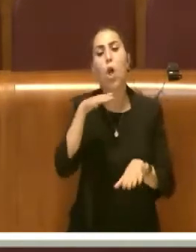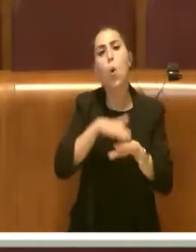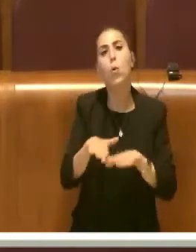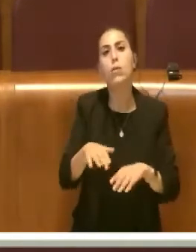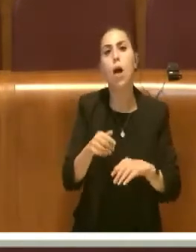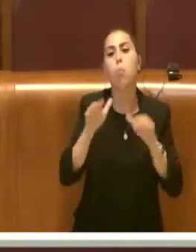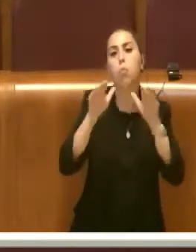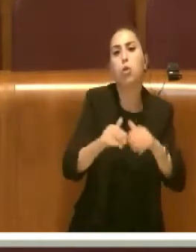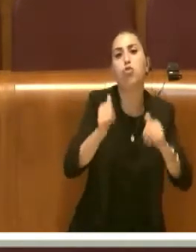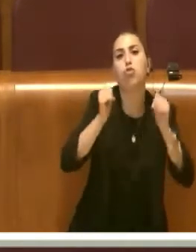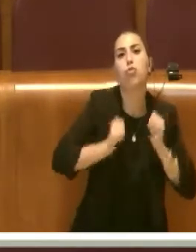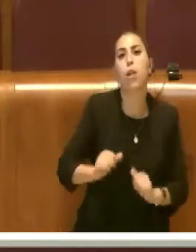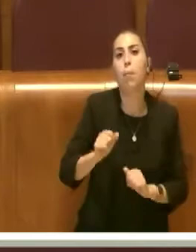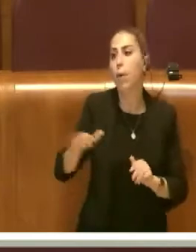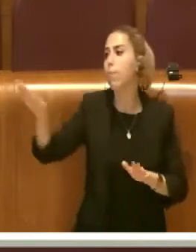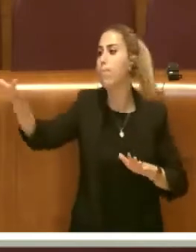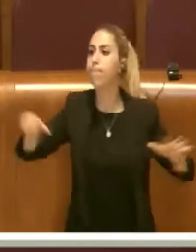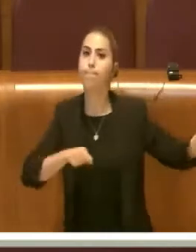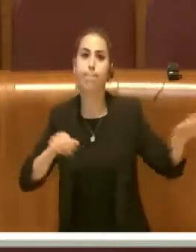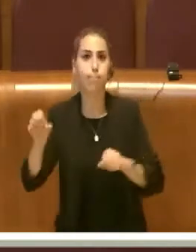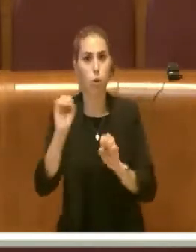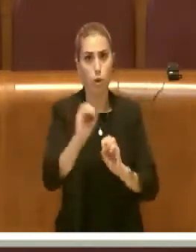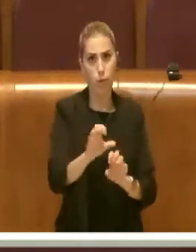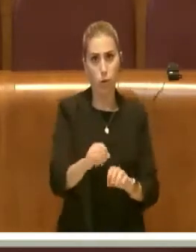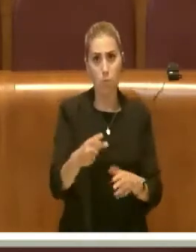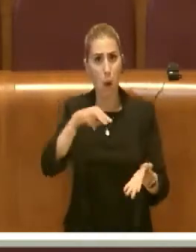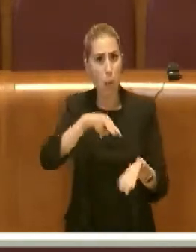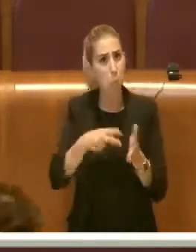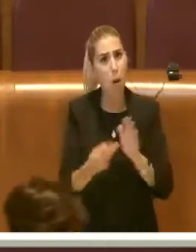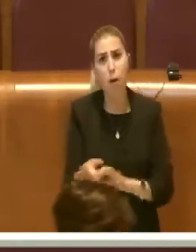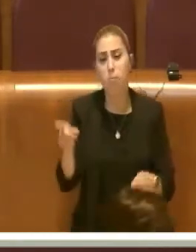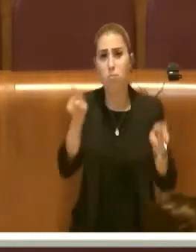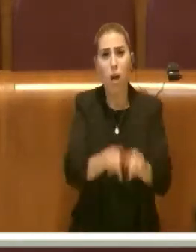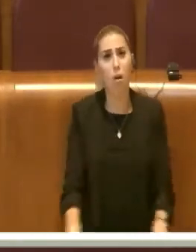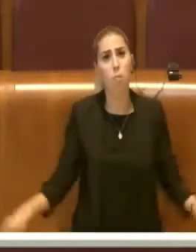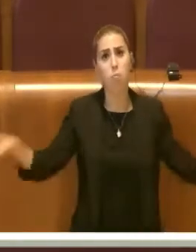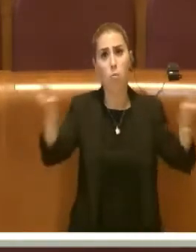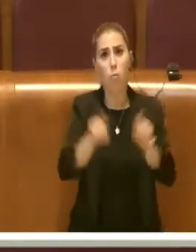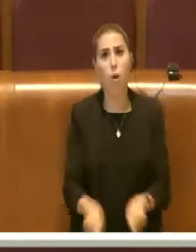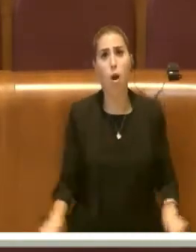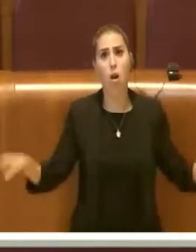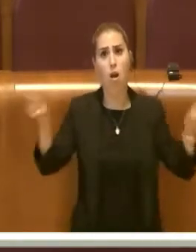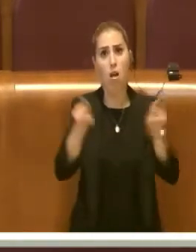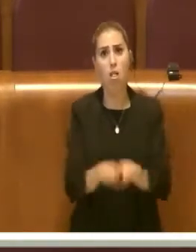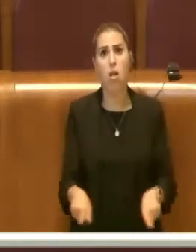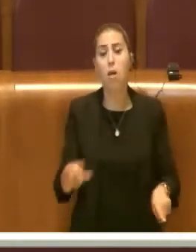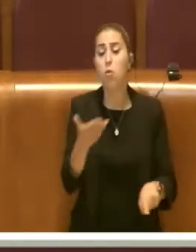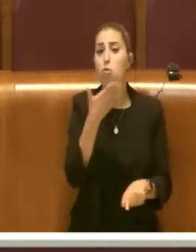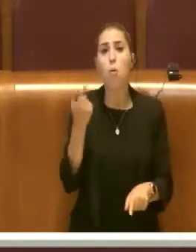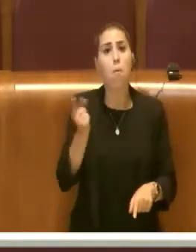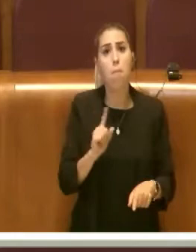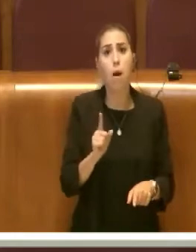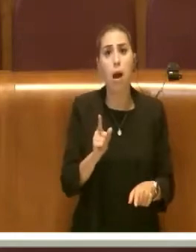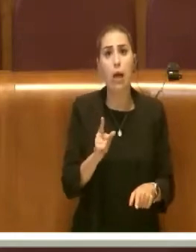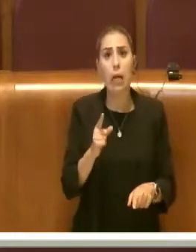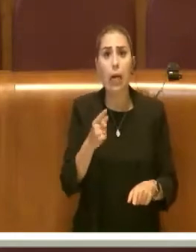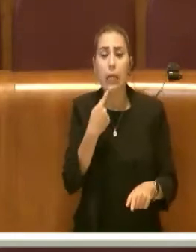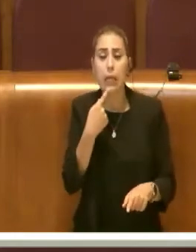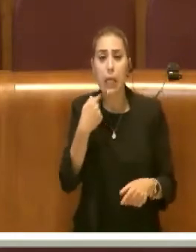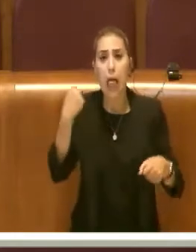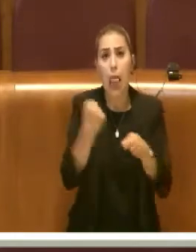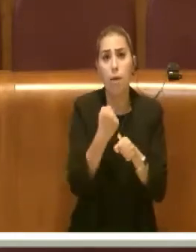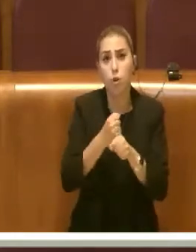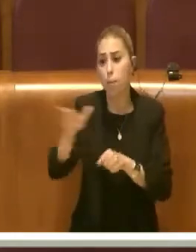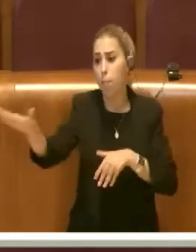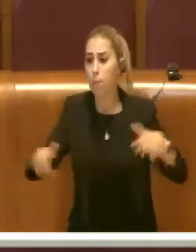civile per raccogliere i rifiuti, perché il problema è lo stesso. Non mancano le risorse per raccogliere i rifiuti da terra, il